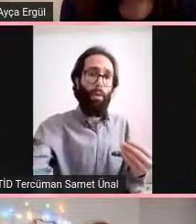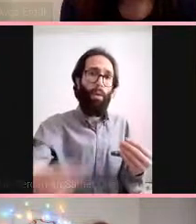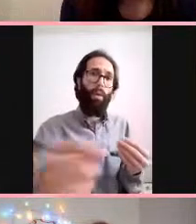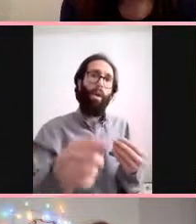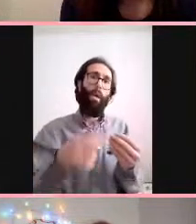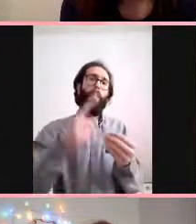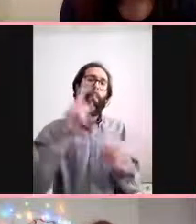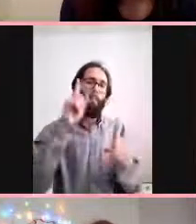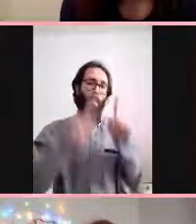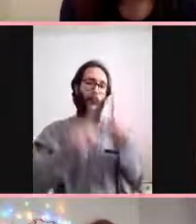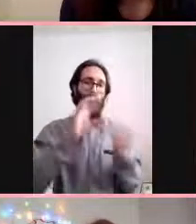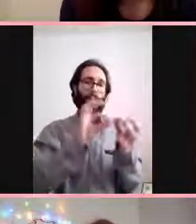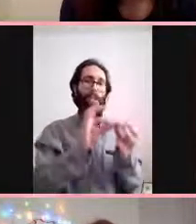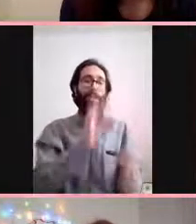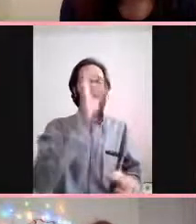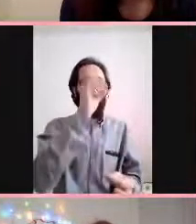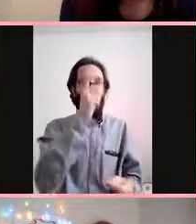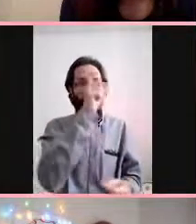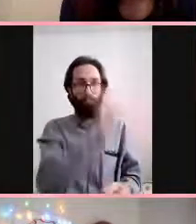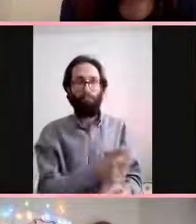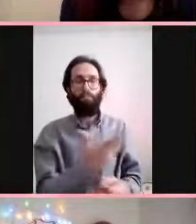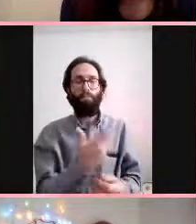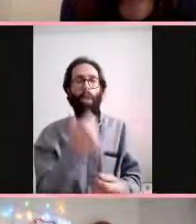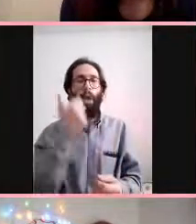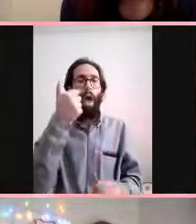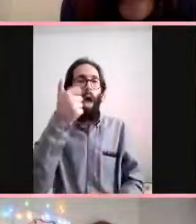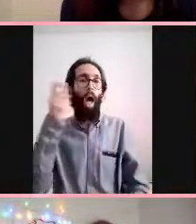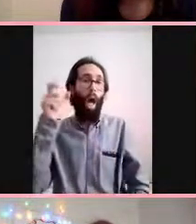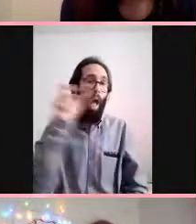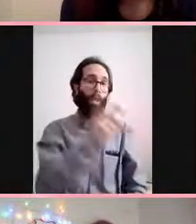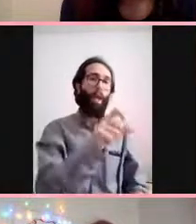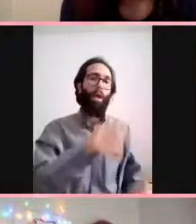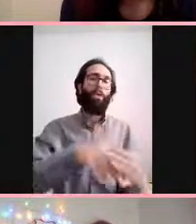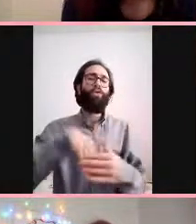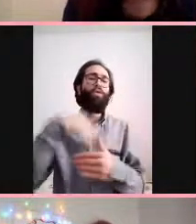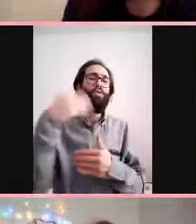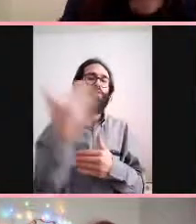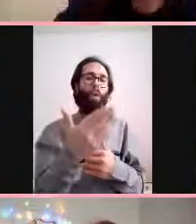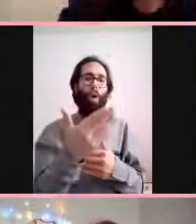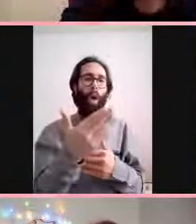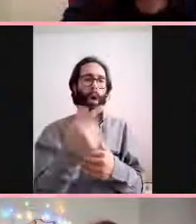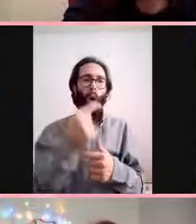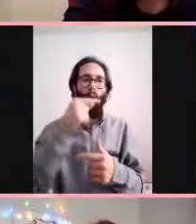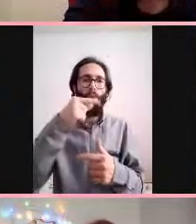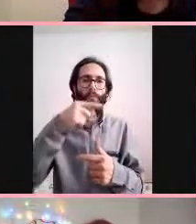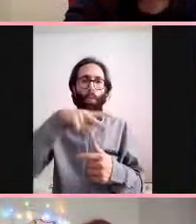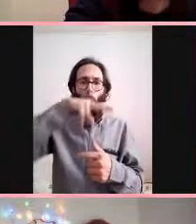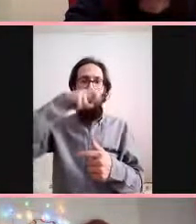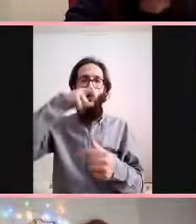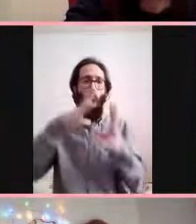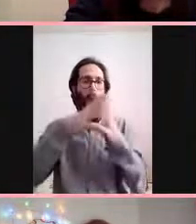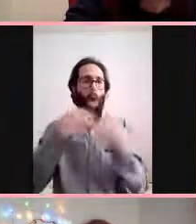sonra bile koku alamadıklarını söylüyor. Bu kötü bir durum ve nedeni nedir?